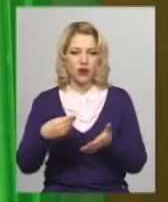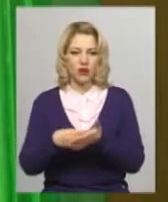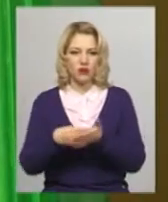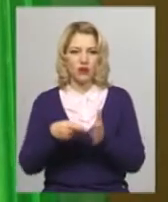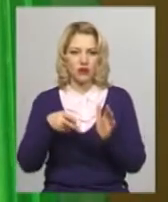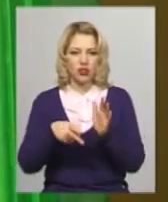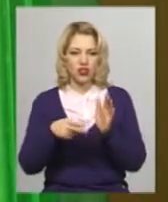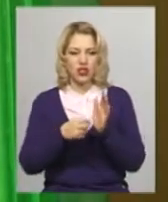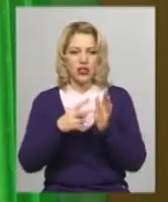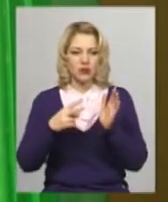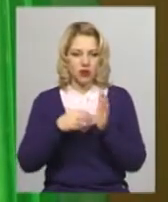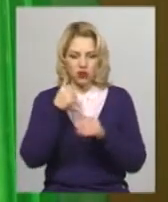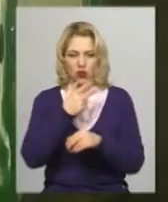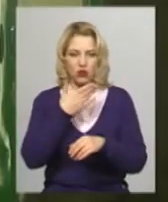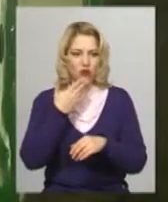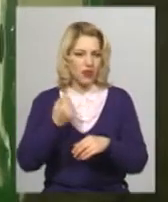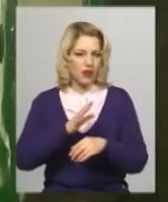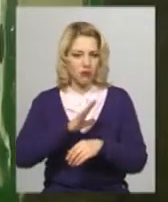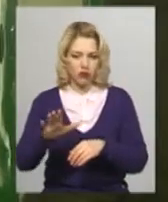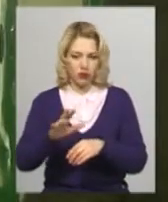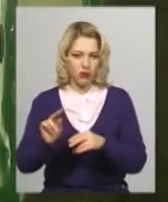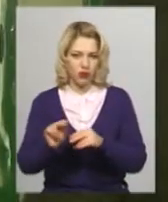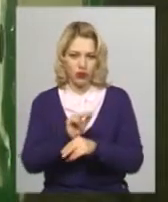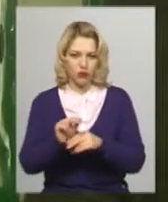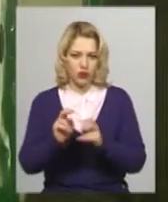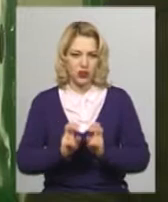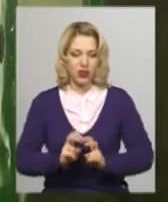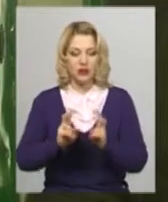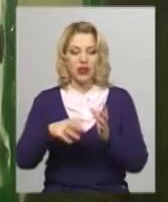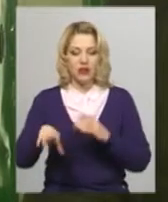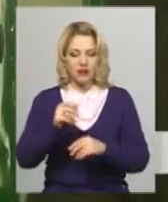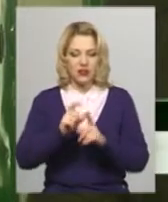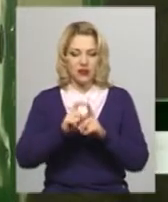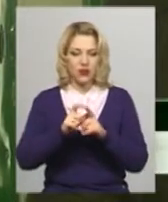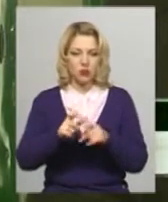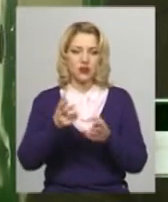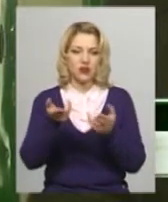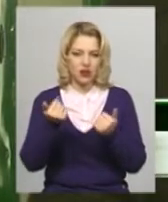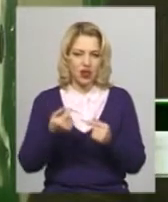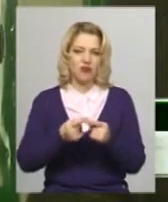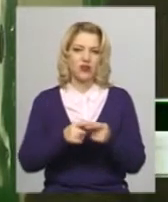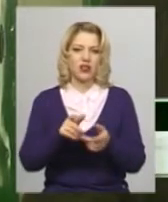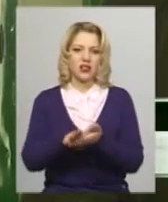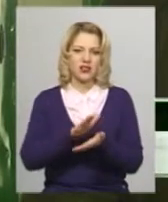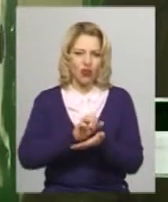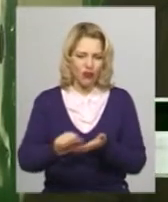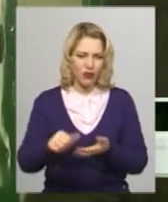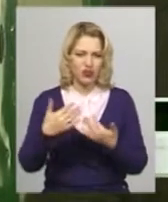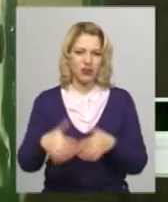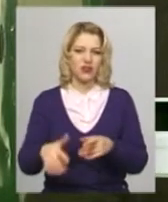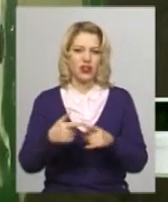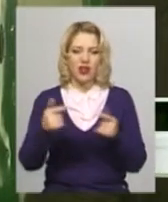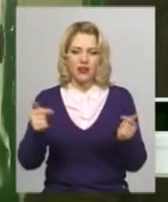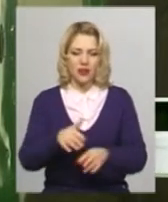рік. Проте ліфти не відремонтували. Всі відповіді, які ми отримуємо, що вони зношені, непригодні в